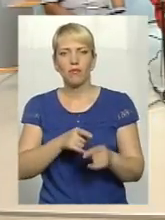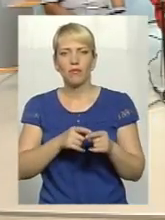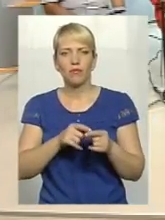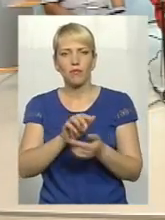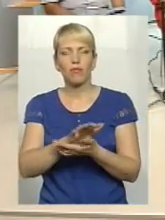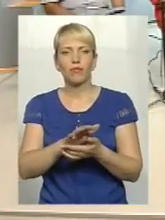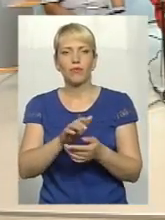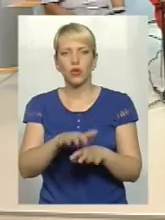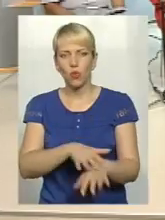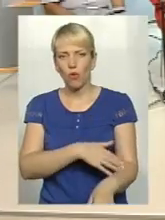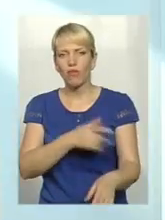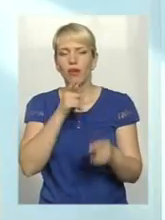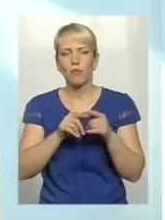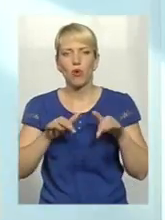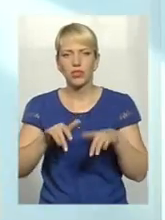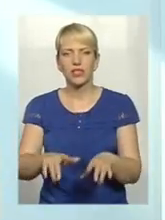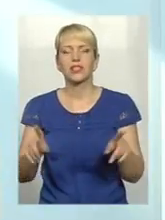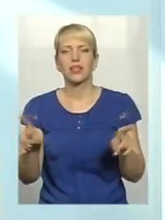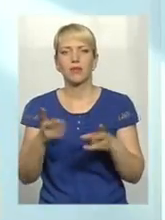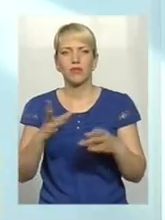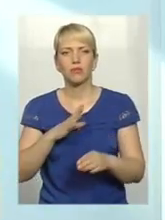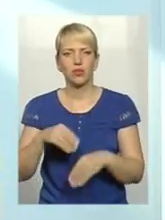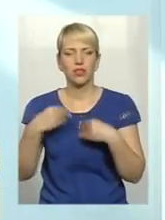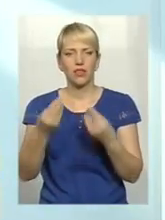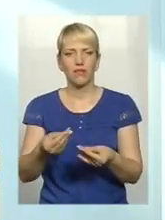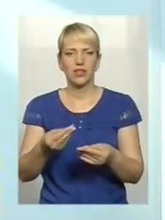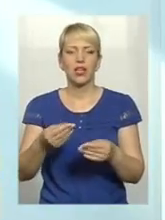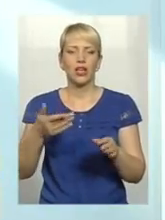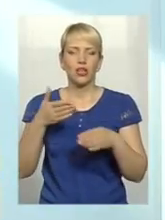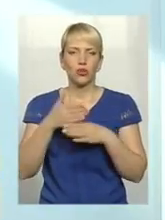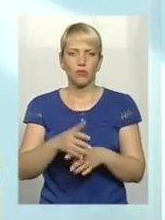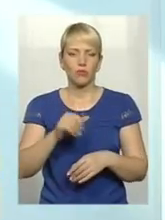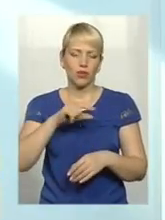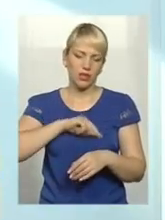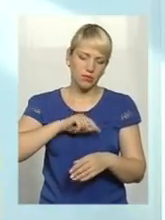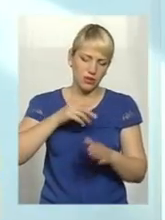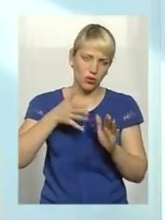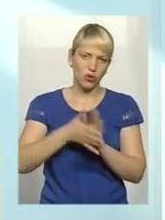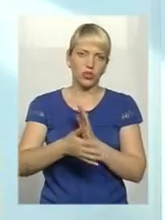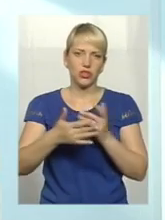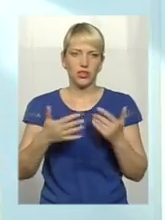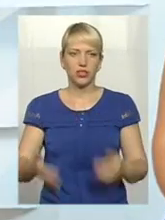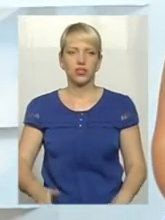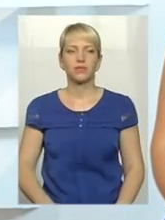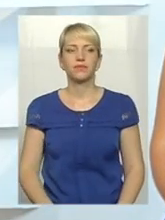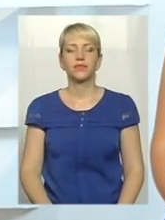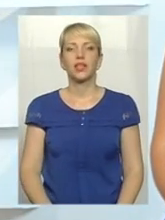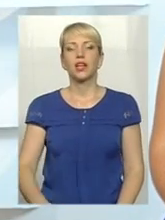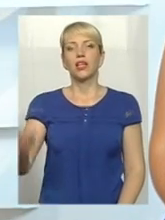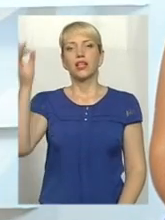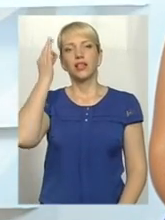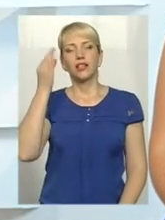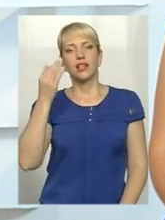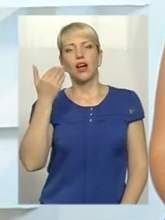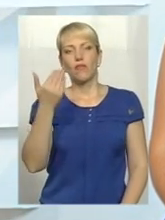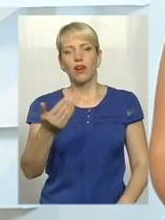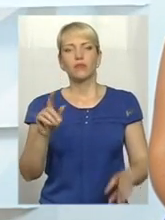має надаватись допомога, включаючи психологічну, фізичну репертацію. Дякую вам, пані Оксано. Я нагадаю нашим